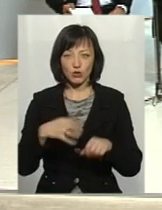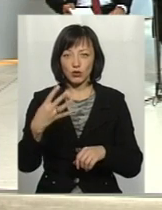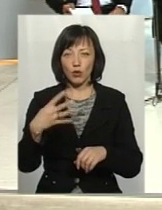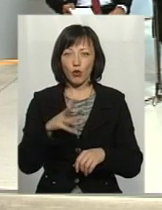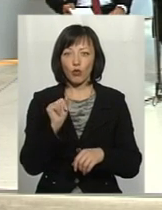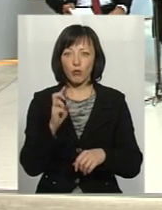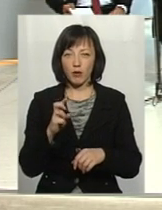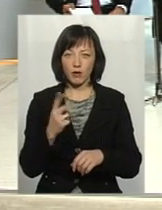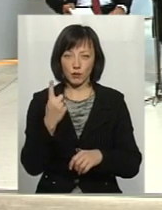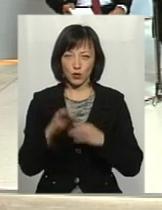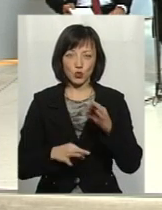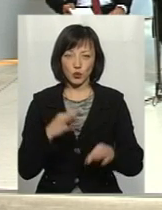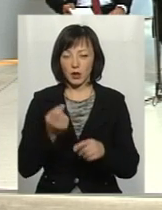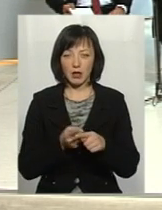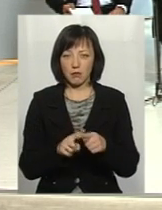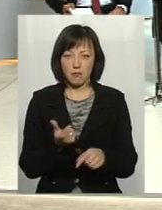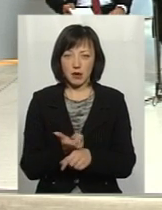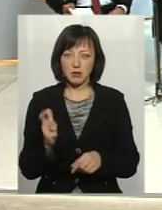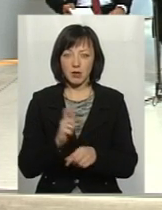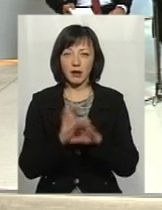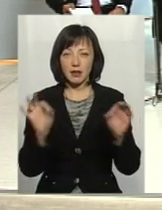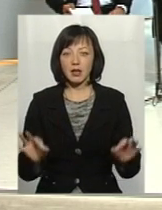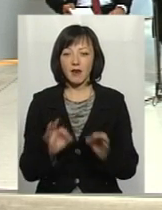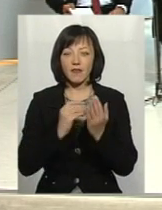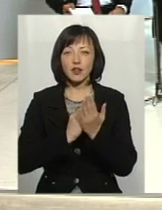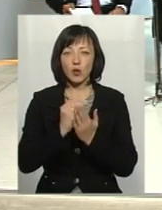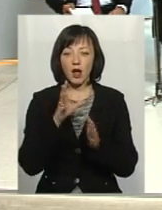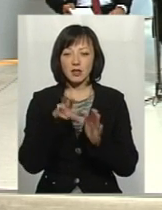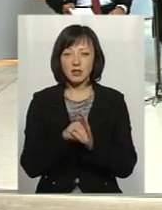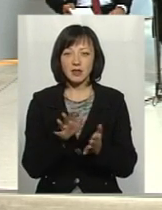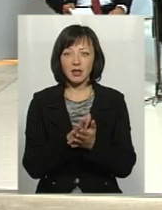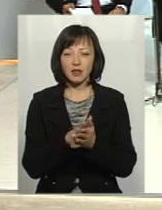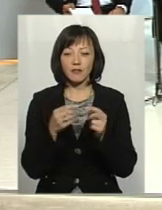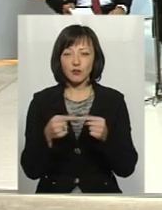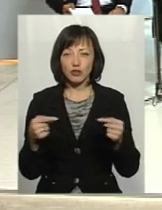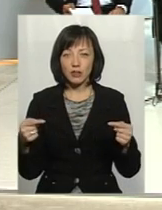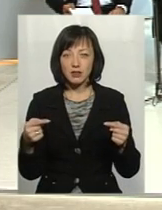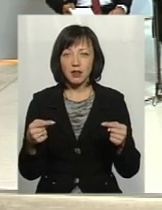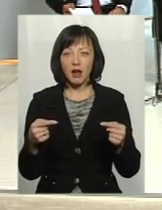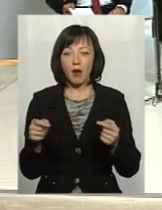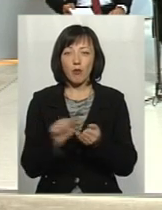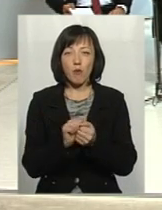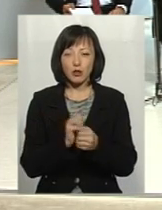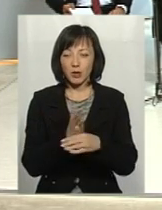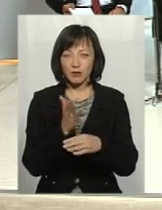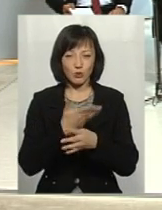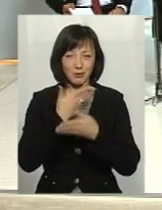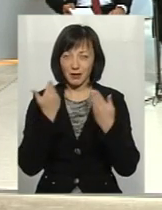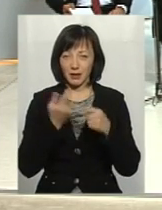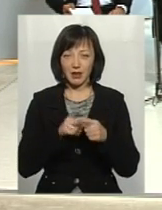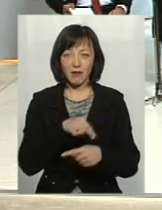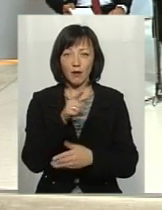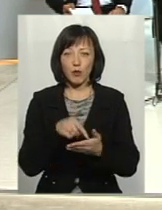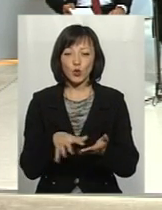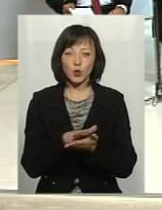кубометров в сутки, це максимально. ніяких високих концентрацій загрізняючих веществ в токах гофропроизводства немає. Ми ці вопроси